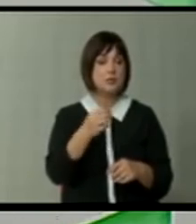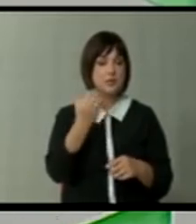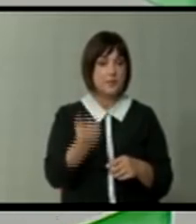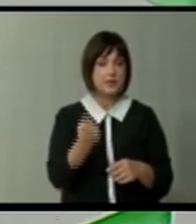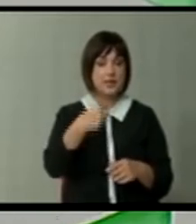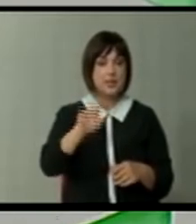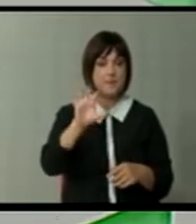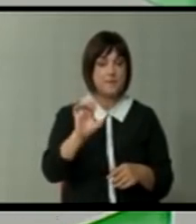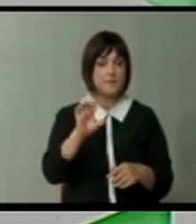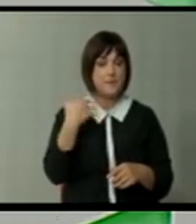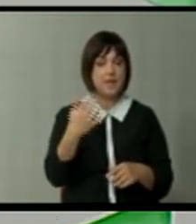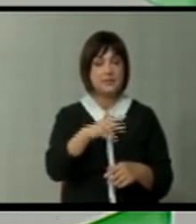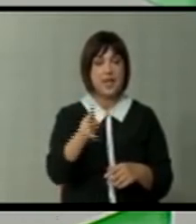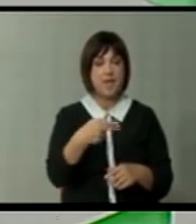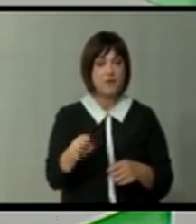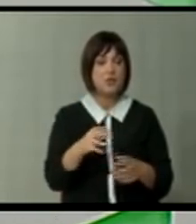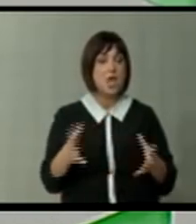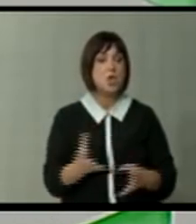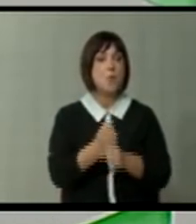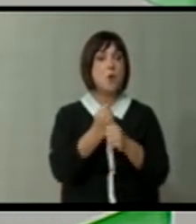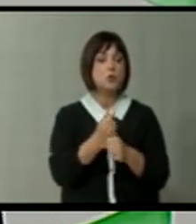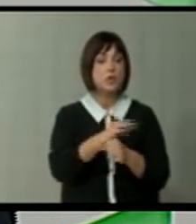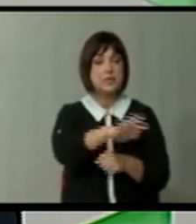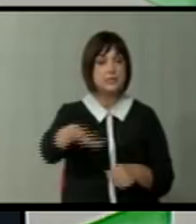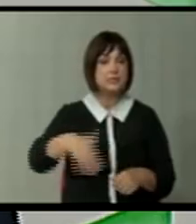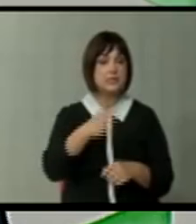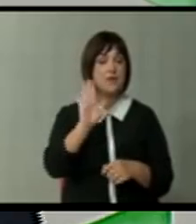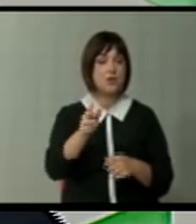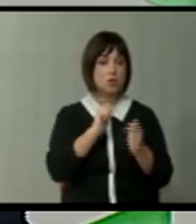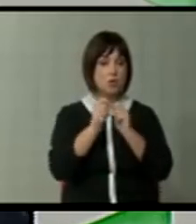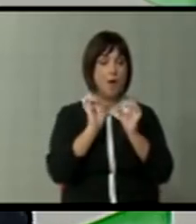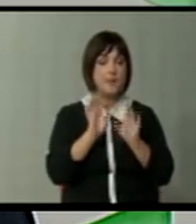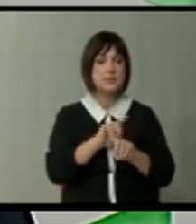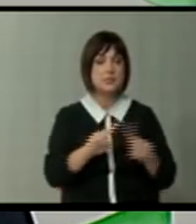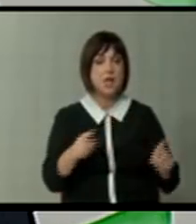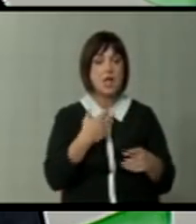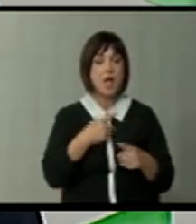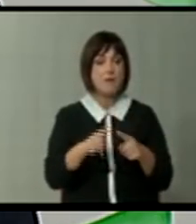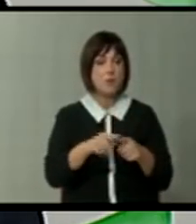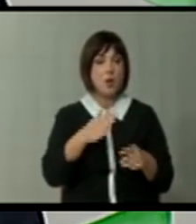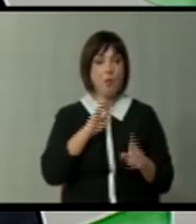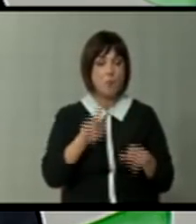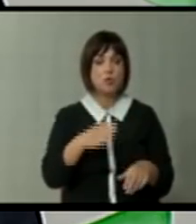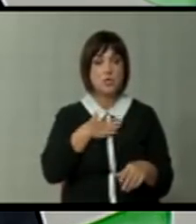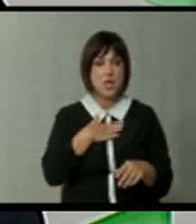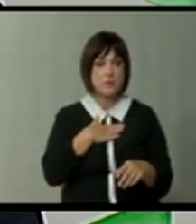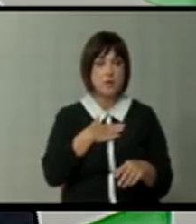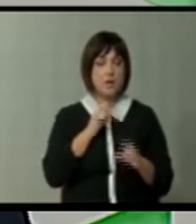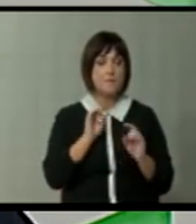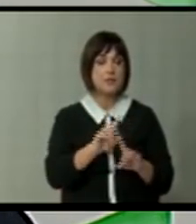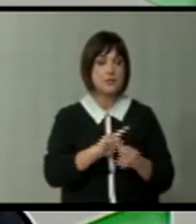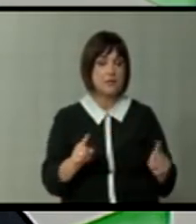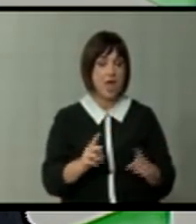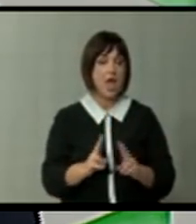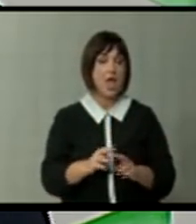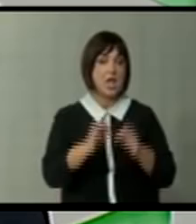,050 евра да ги подржува сите ваши договори без доглед какви последици тоа може да има. Без никаква